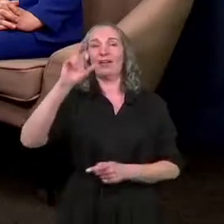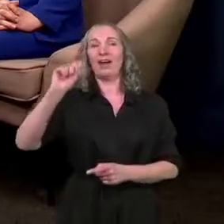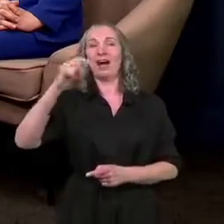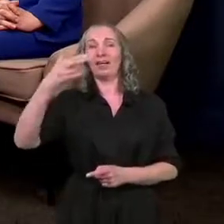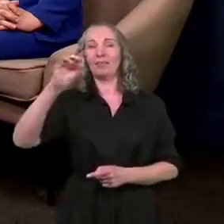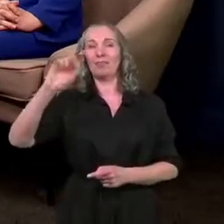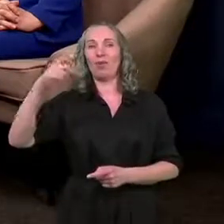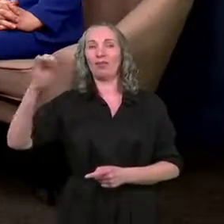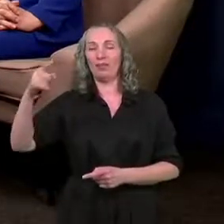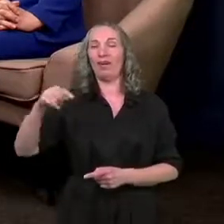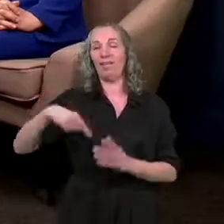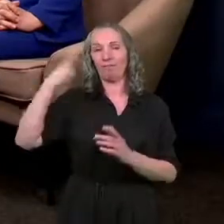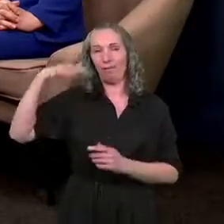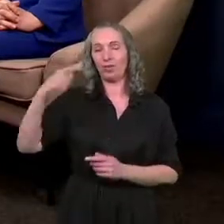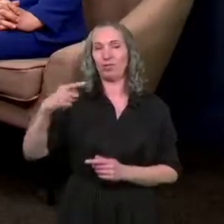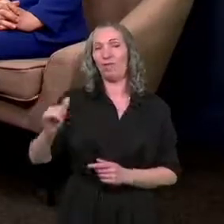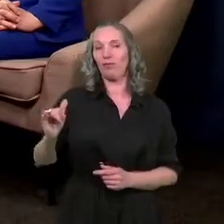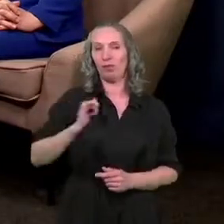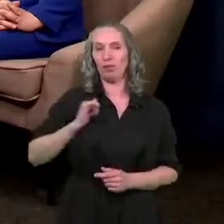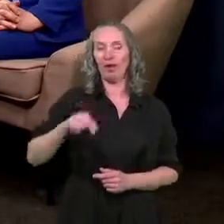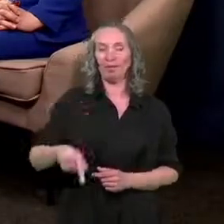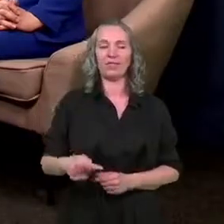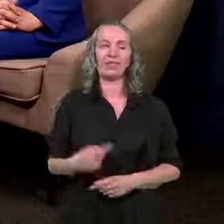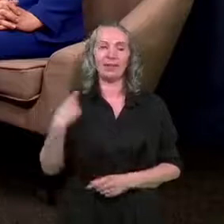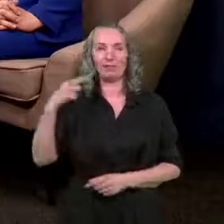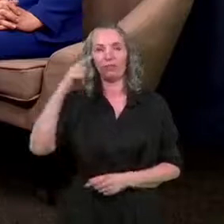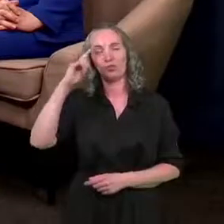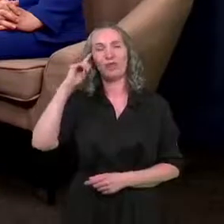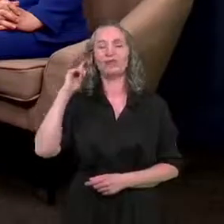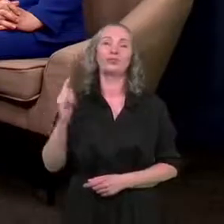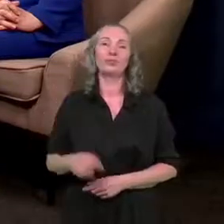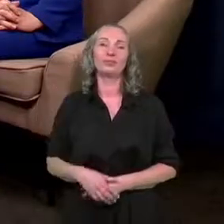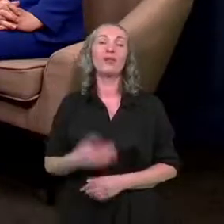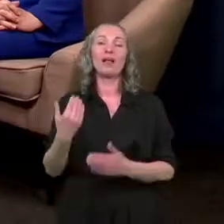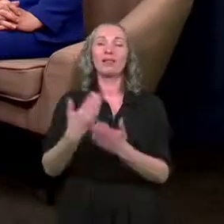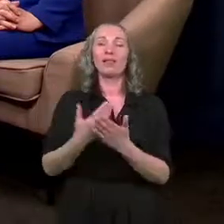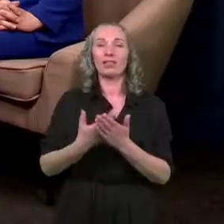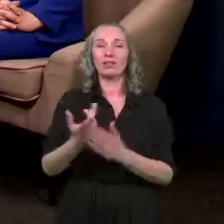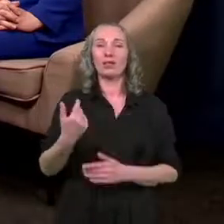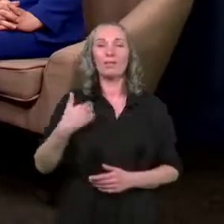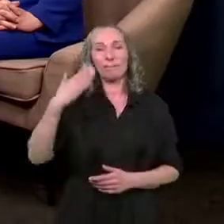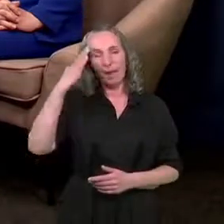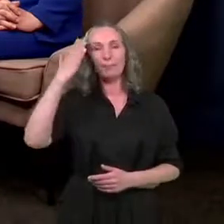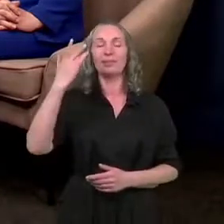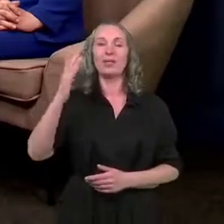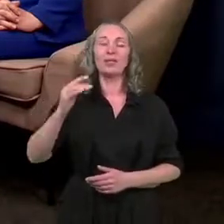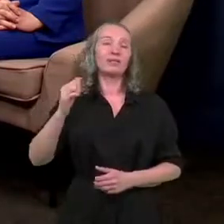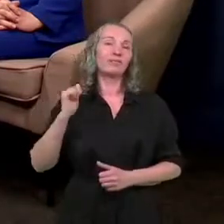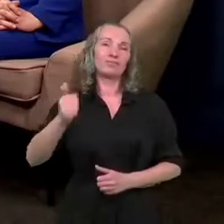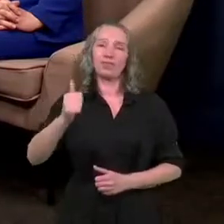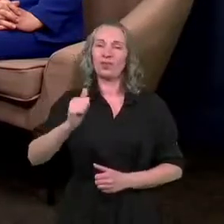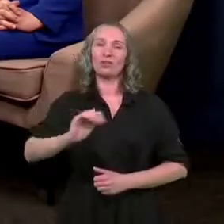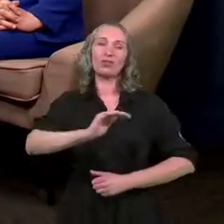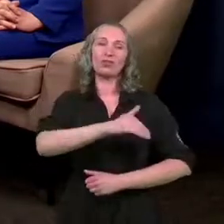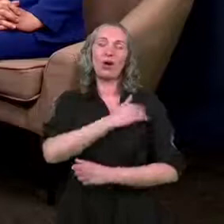Kujawska Filharmonia. Właśnie podkreślę to słowo Kujawska. A dlaczego? No mamy znakomitą szkołę muzyczną,